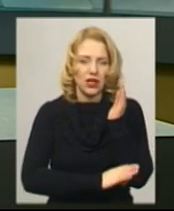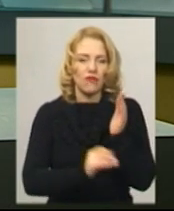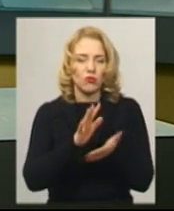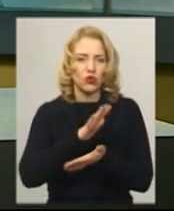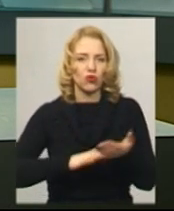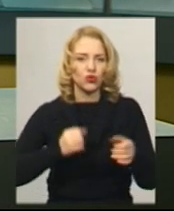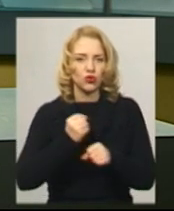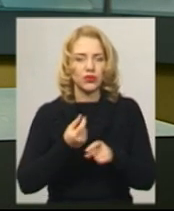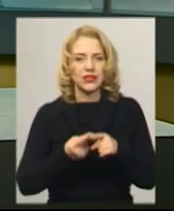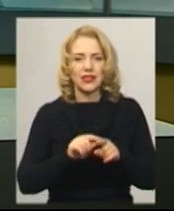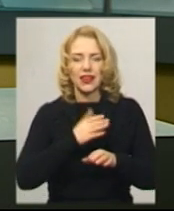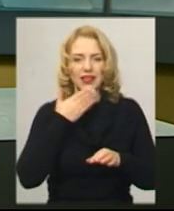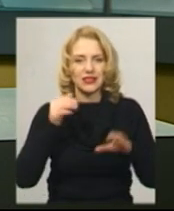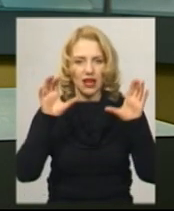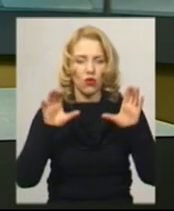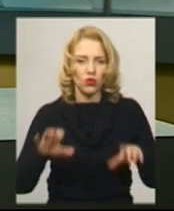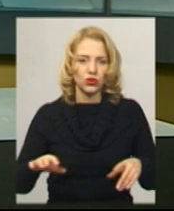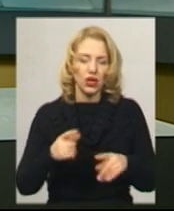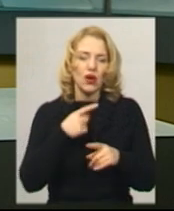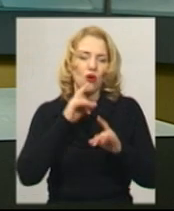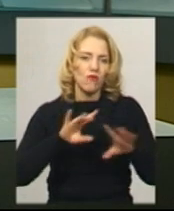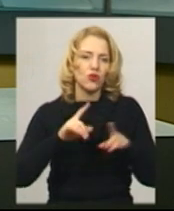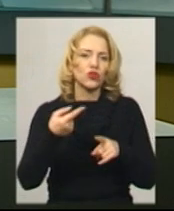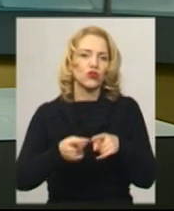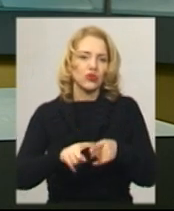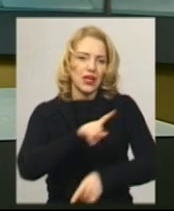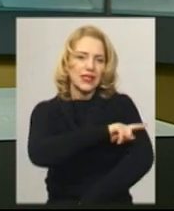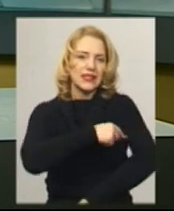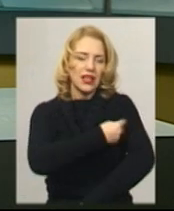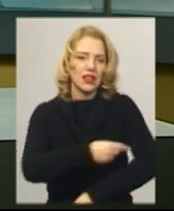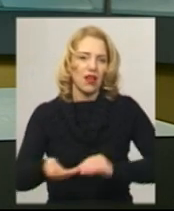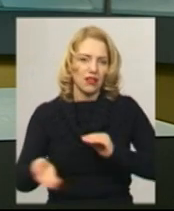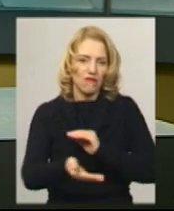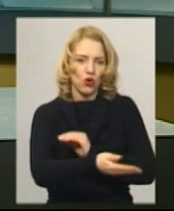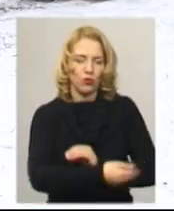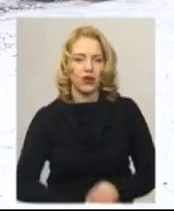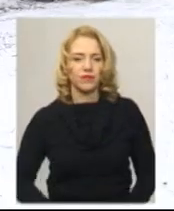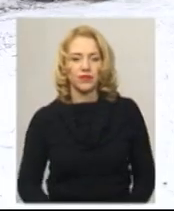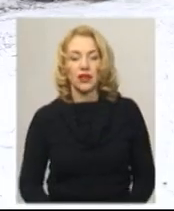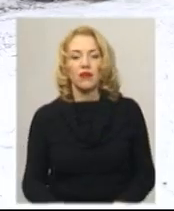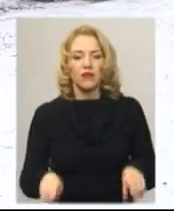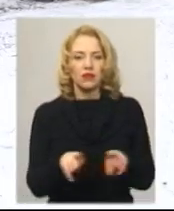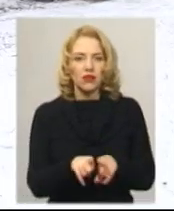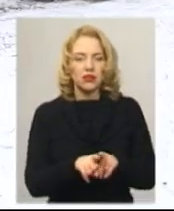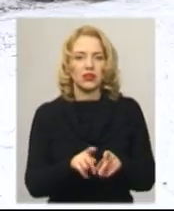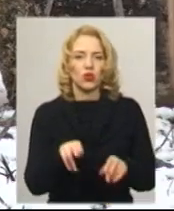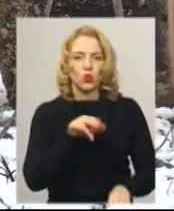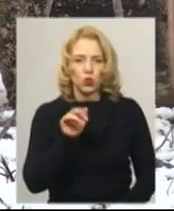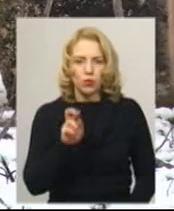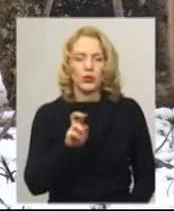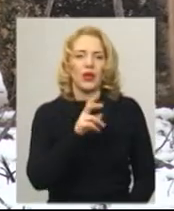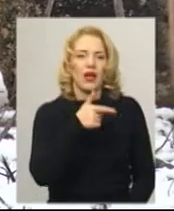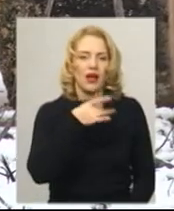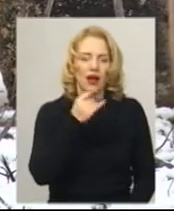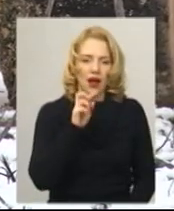незаконно, пояснюючи санітарною вирубкою. На місці побувала Леся Боровець. Такі породи дерев, як дуб, граб і